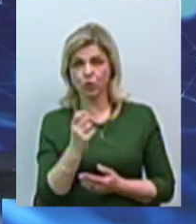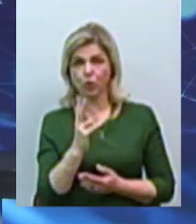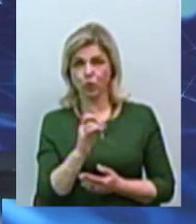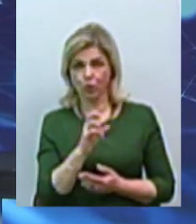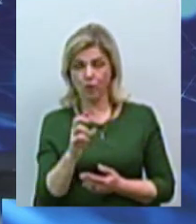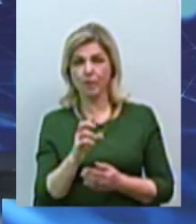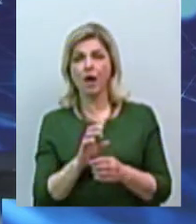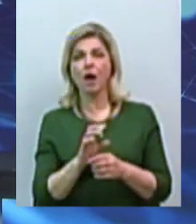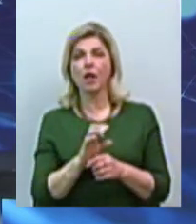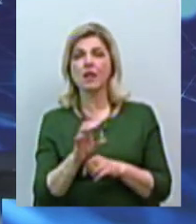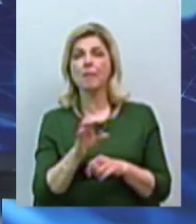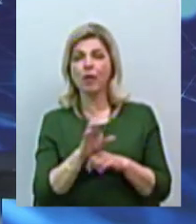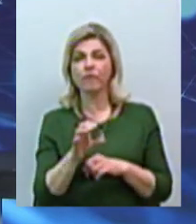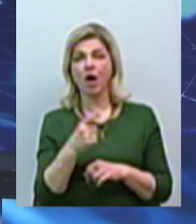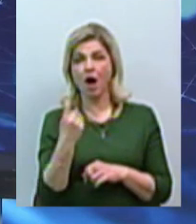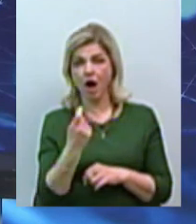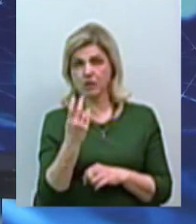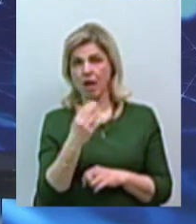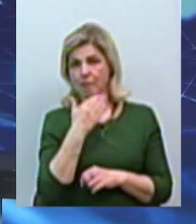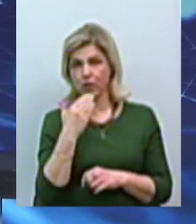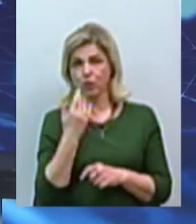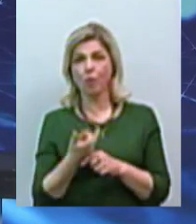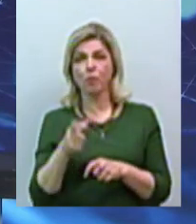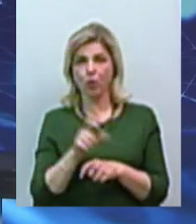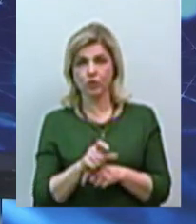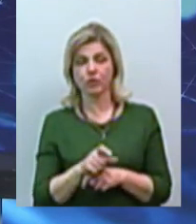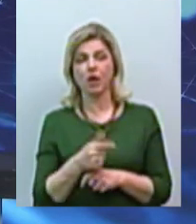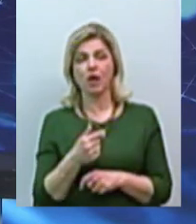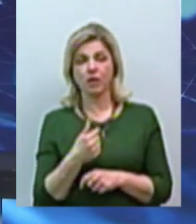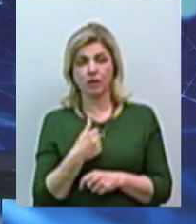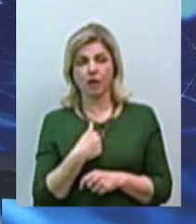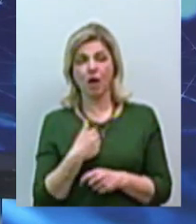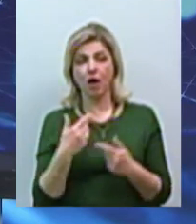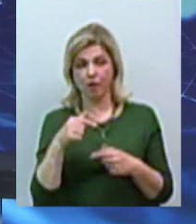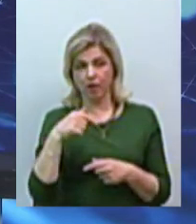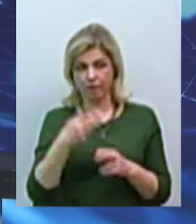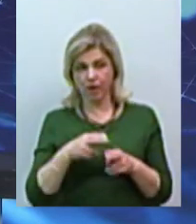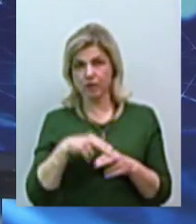газу платити? Намного більше. Якби я вже в тому году за те, заплатила.